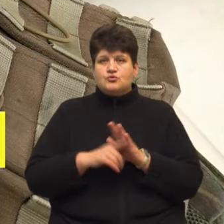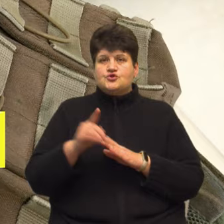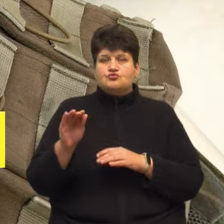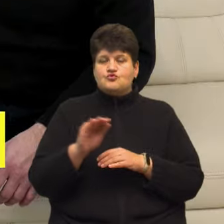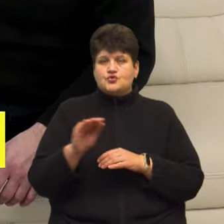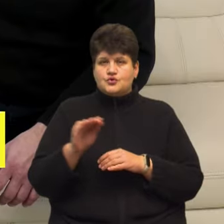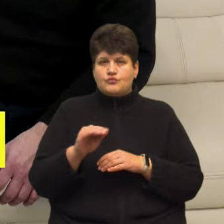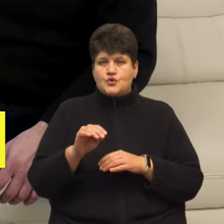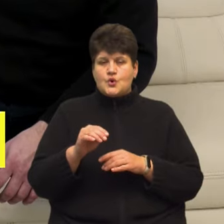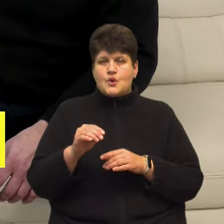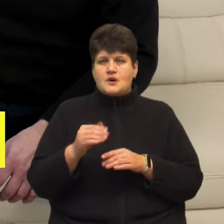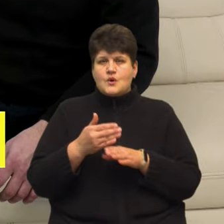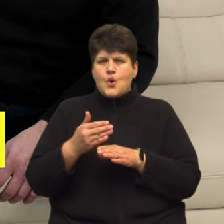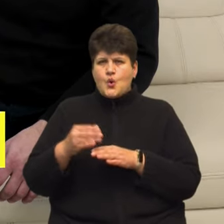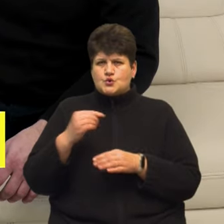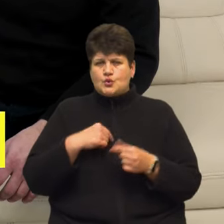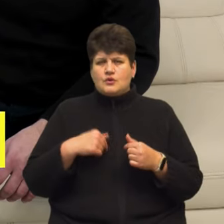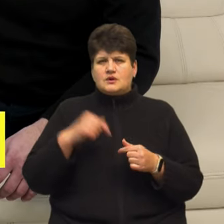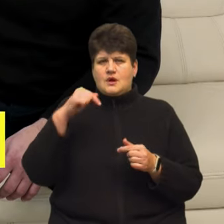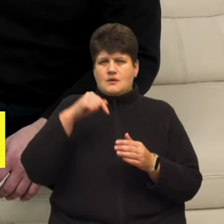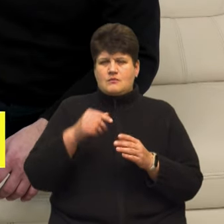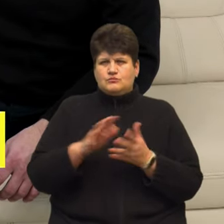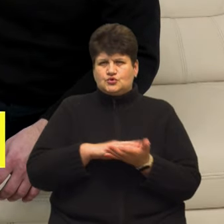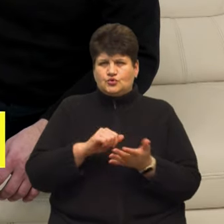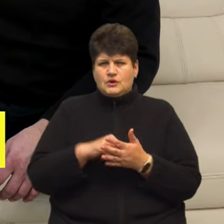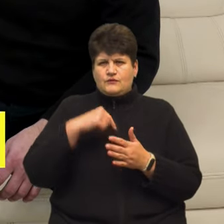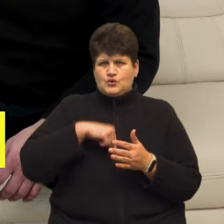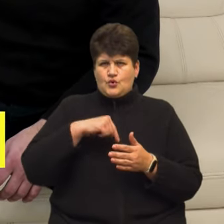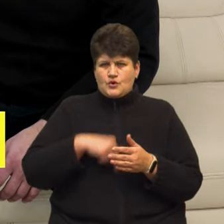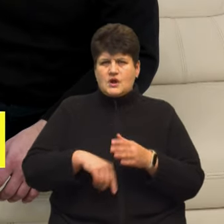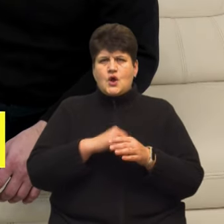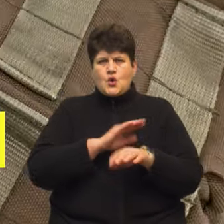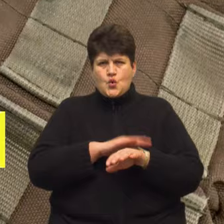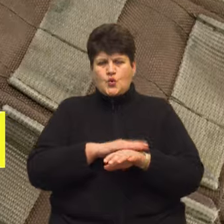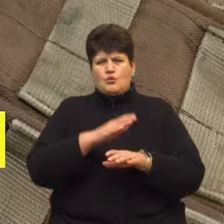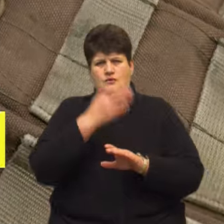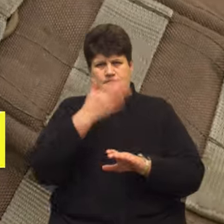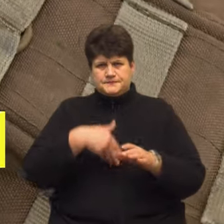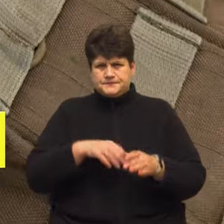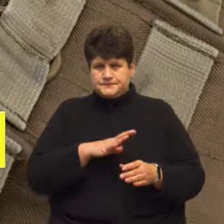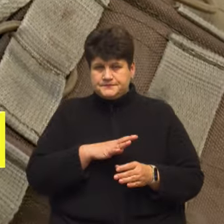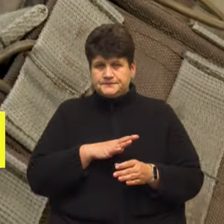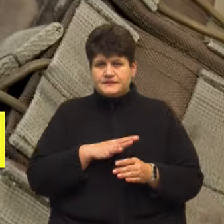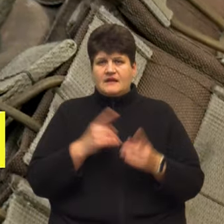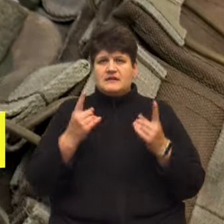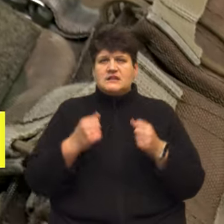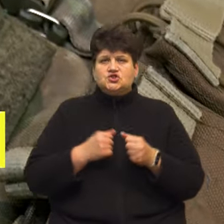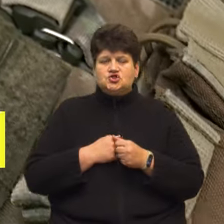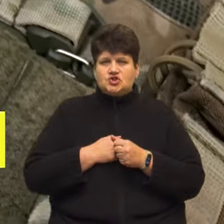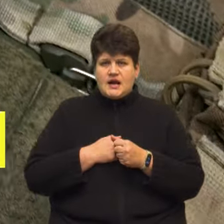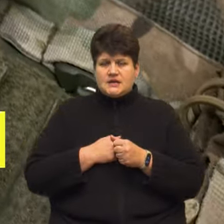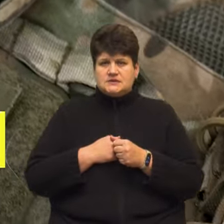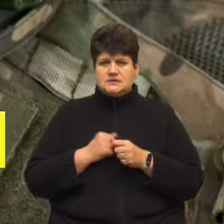Осколки, каже Віктор, пошкодили внутрішні органи і руку, яку згодом ампутували. На превеликий жаль прилетіла